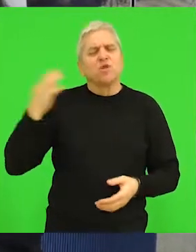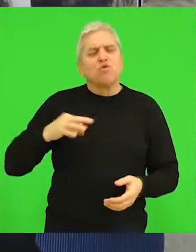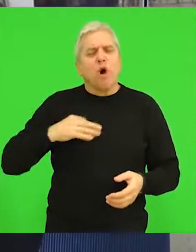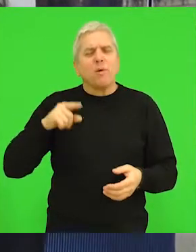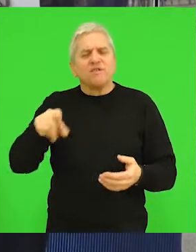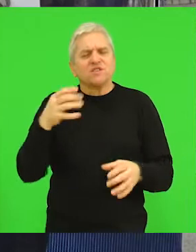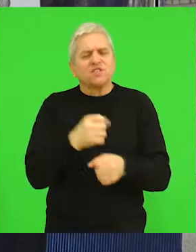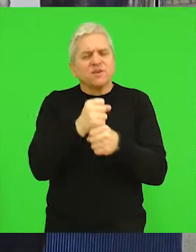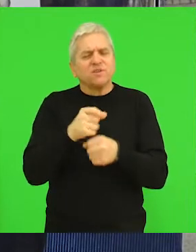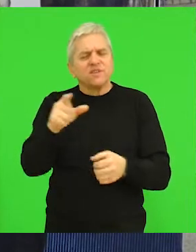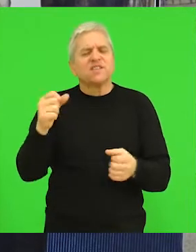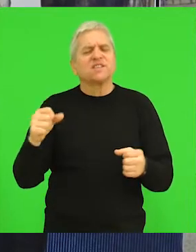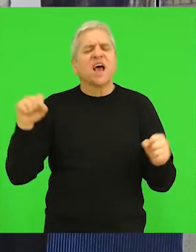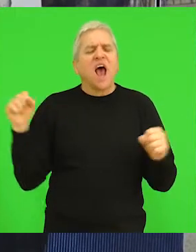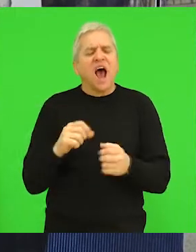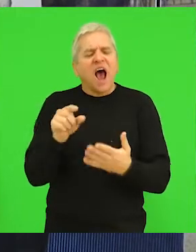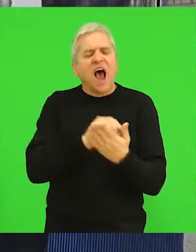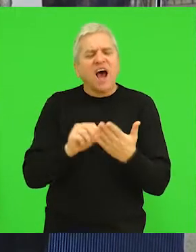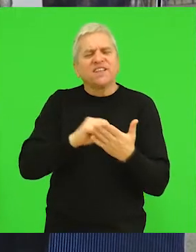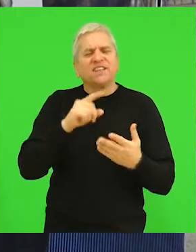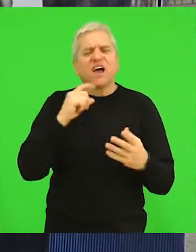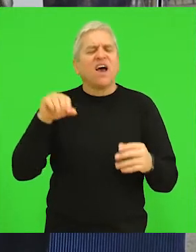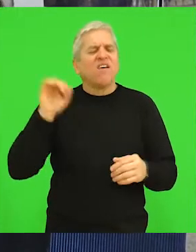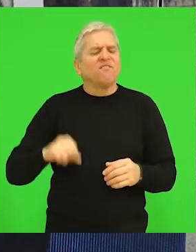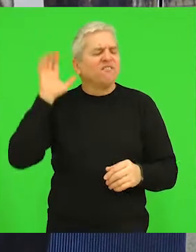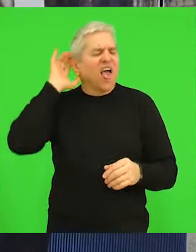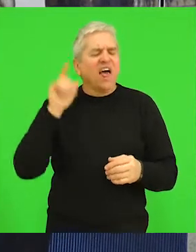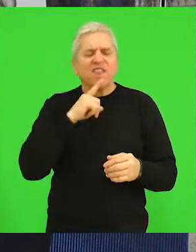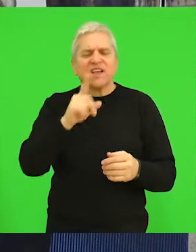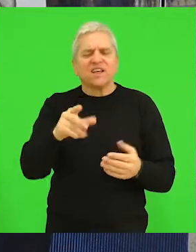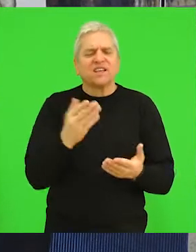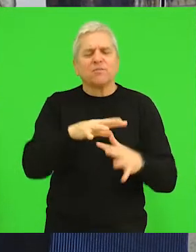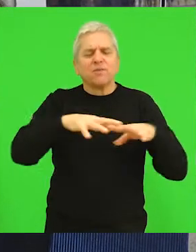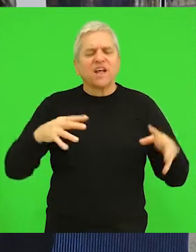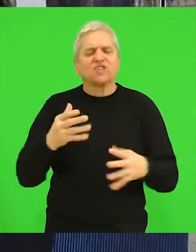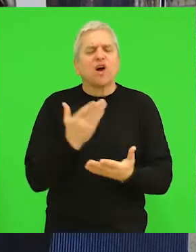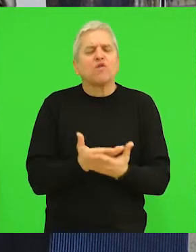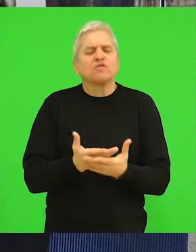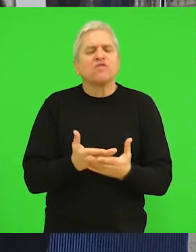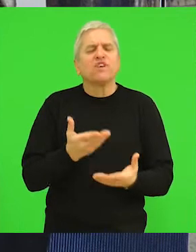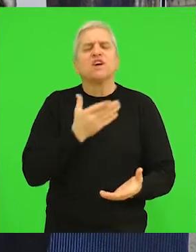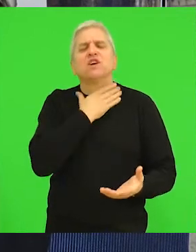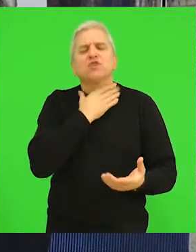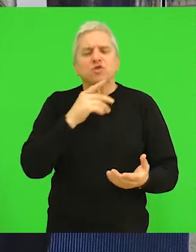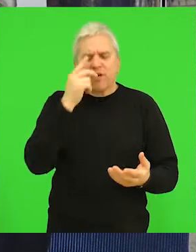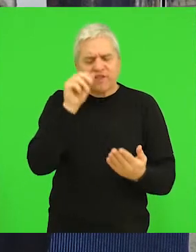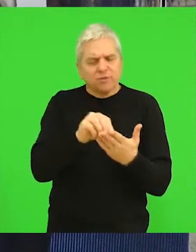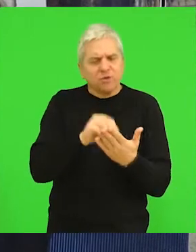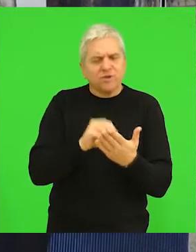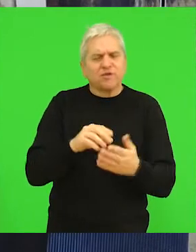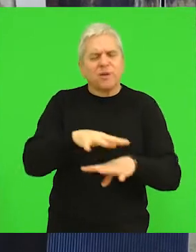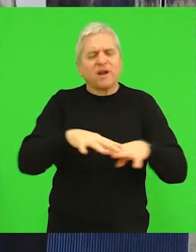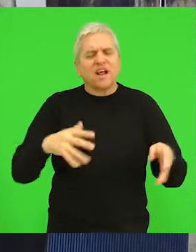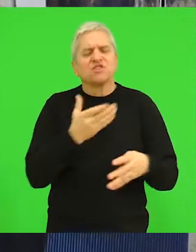obavisi da se pridržavamo akta vlade kada donosimo naš akt u mreži osnovnih škola, taj akt vlade uredba o kriteriju i